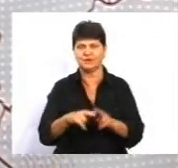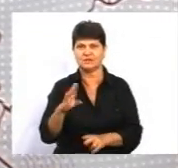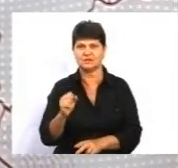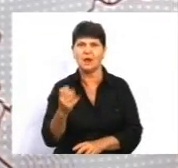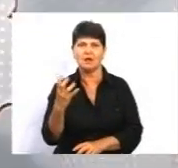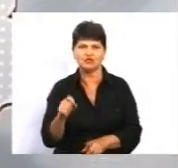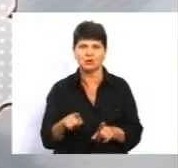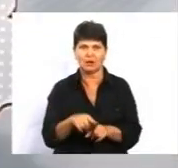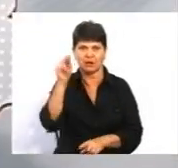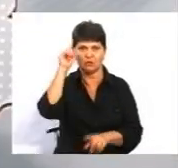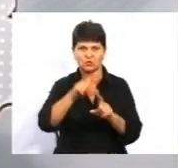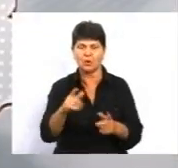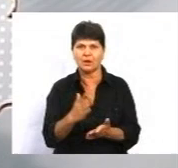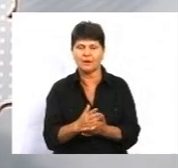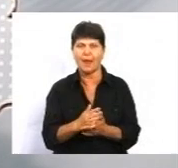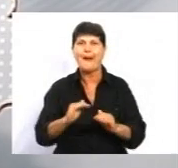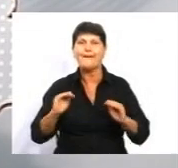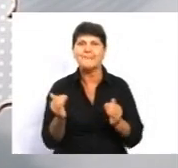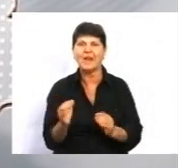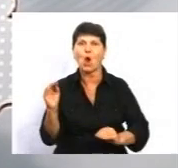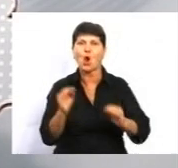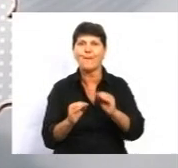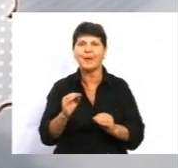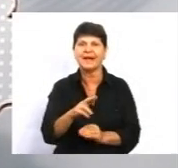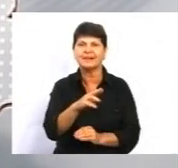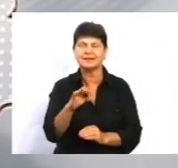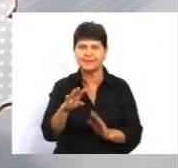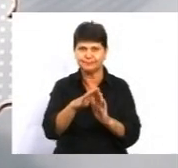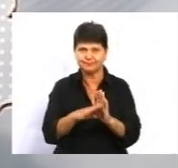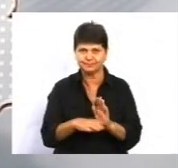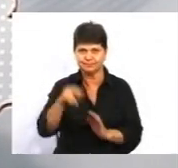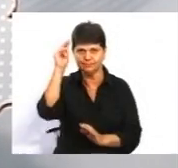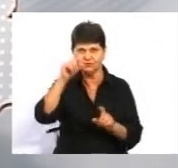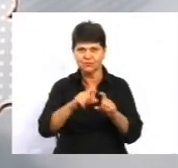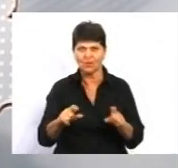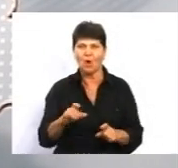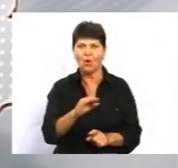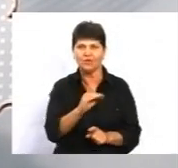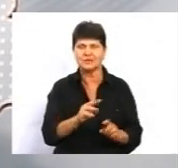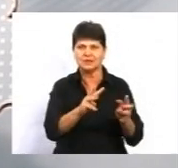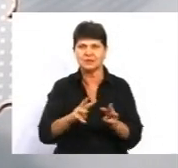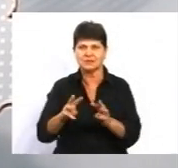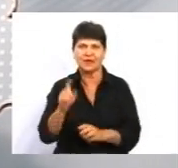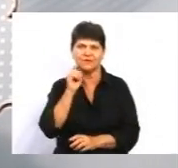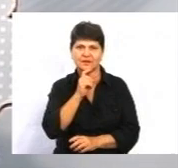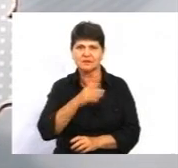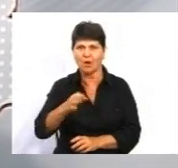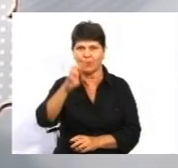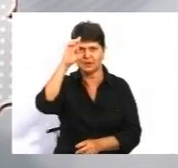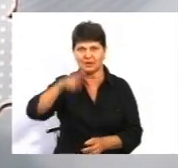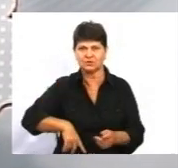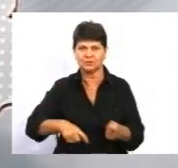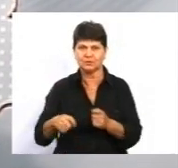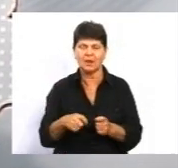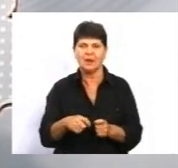є. Ось про малокомплектні школи йдеться на офіційному веб-сайті Вінницької обласної державної адміністрації на сторінці Департаменту